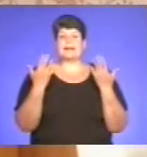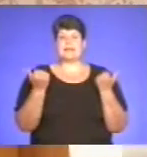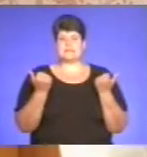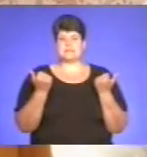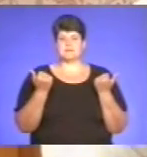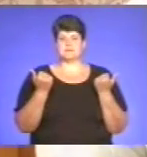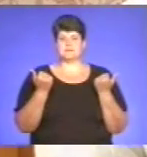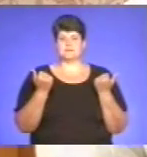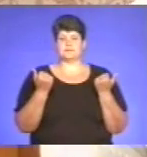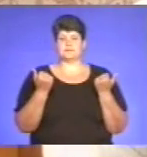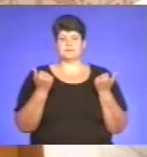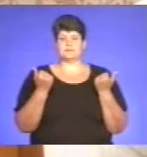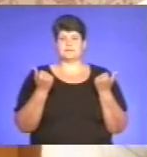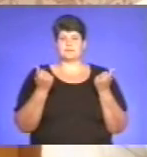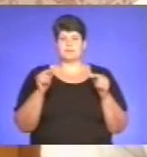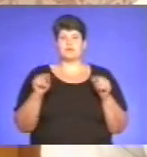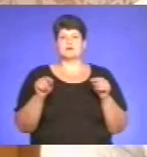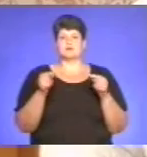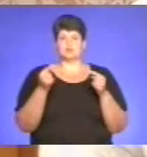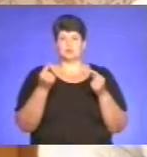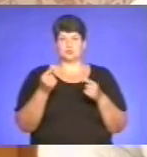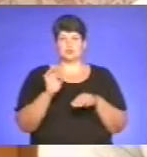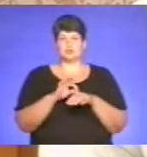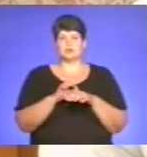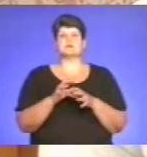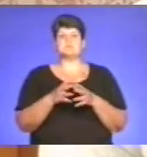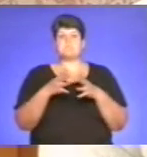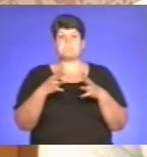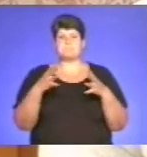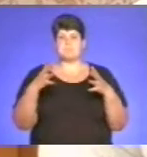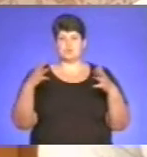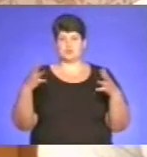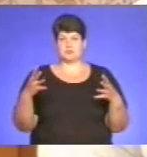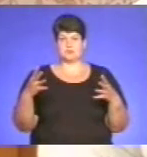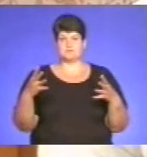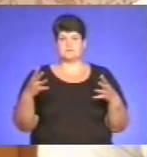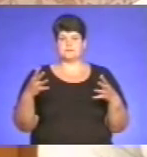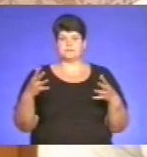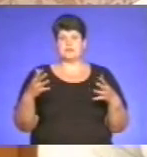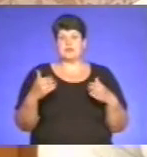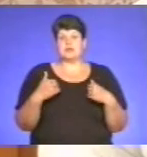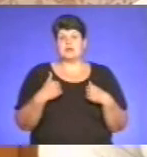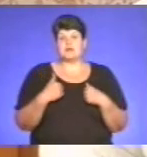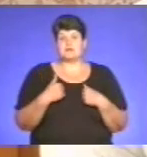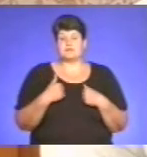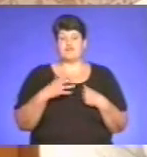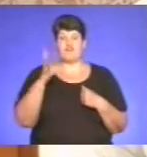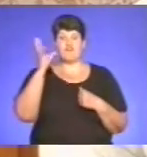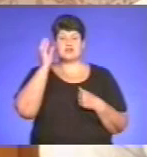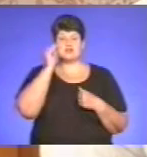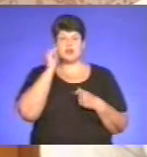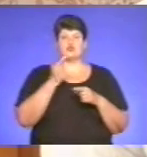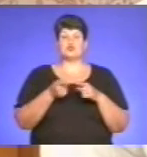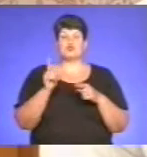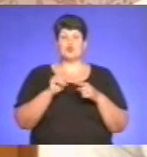кількість збудника на сьогоднішній день збільшується. І я вважаю, що в цьому